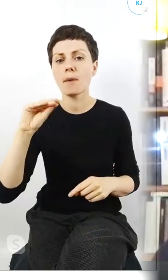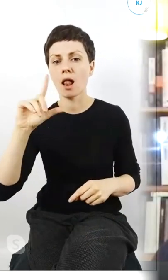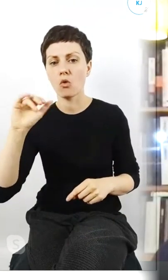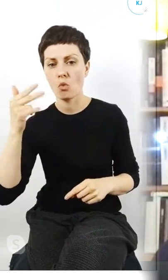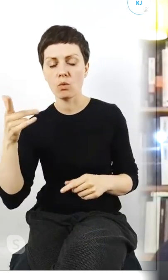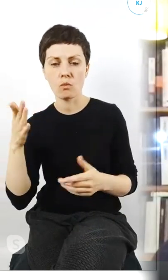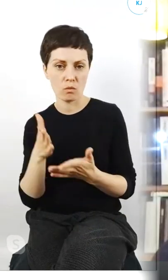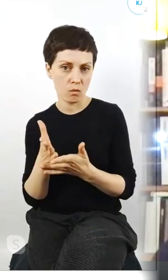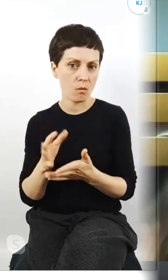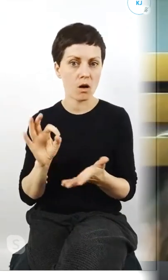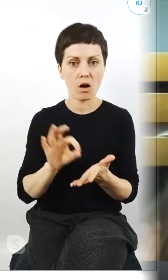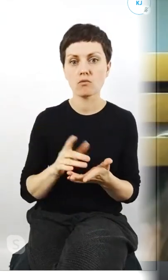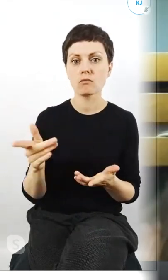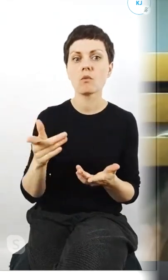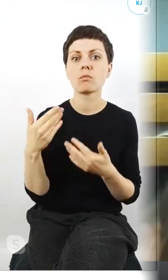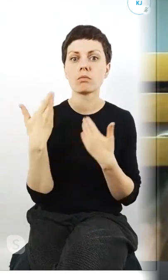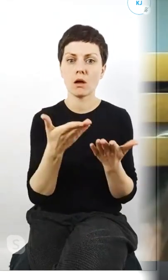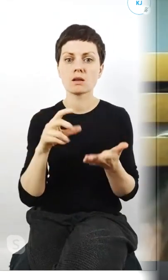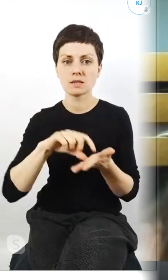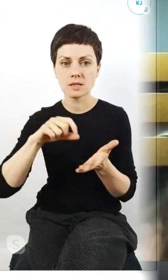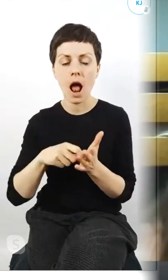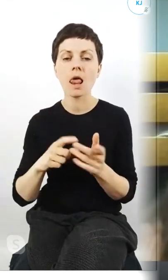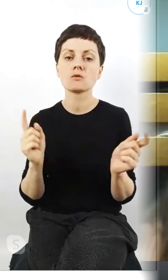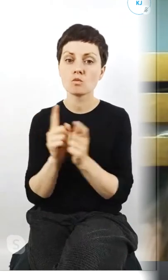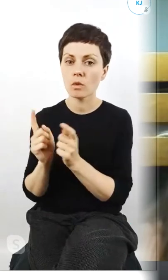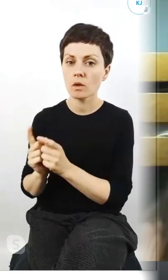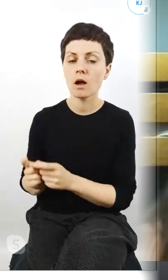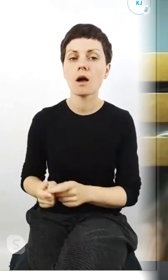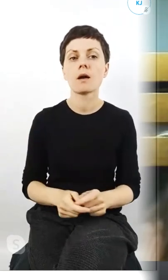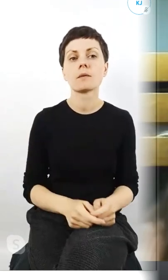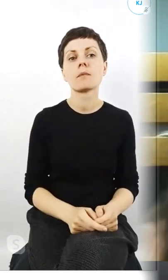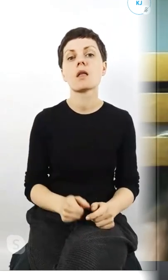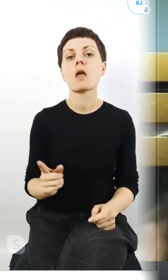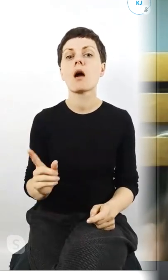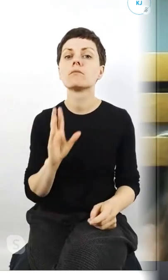udziela sal na spotkania wprowadzające